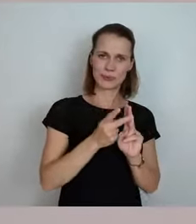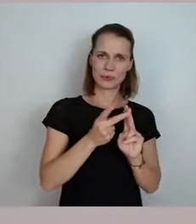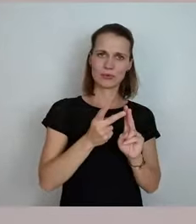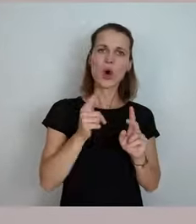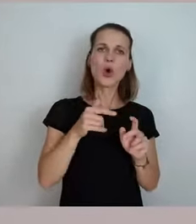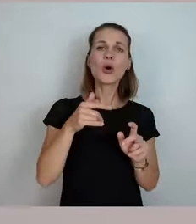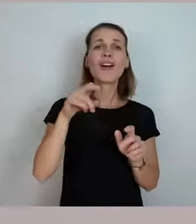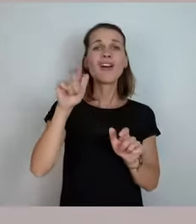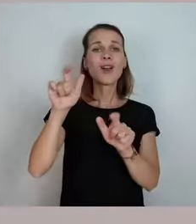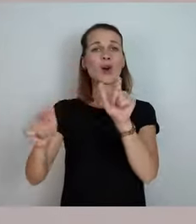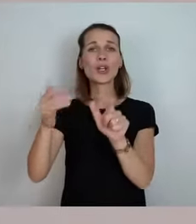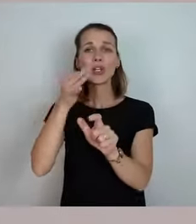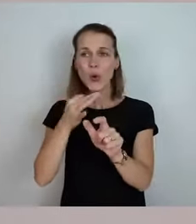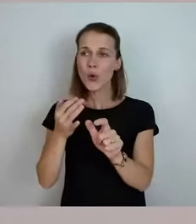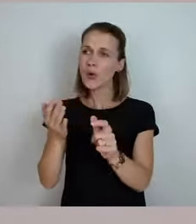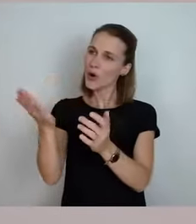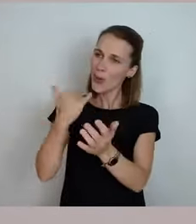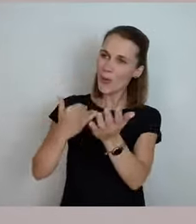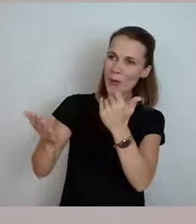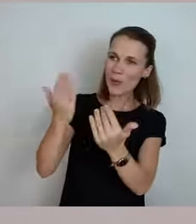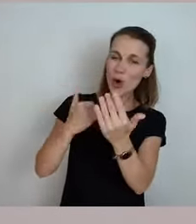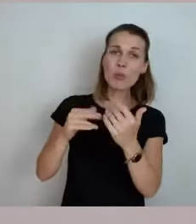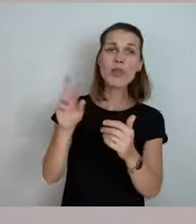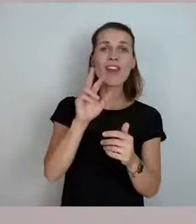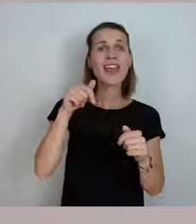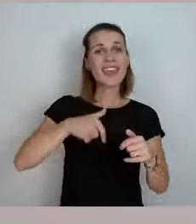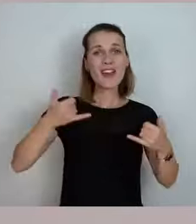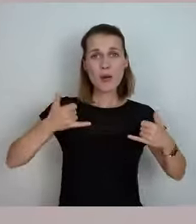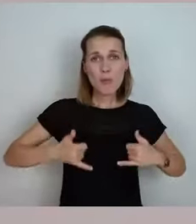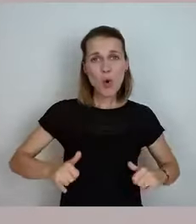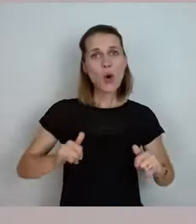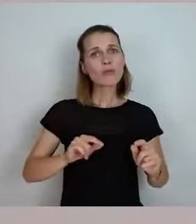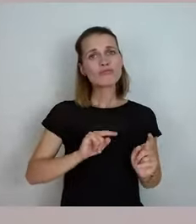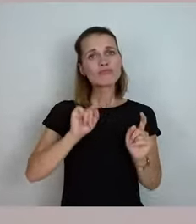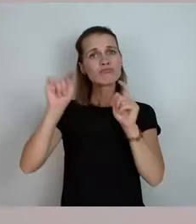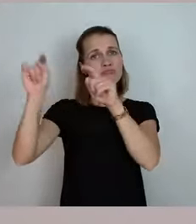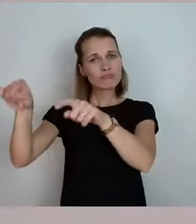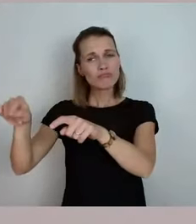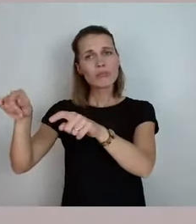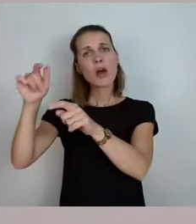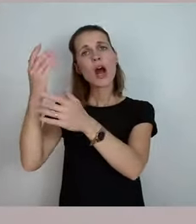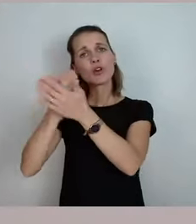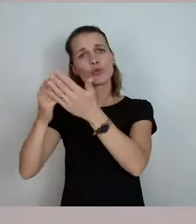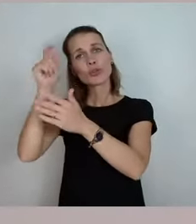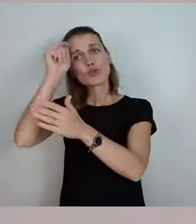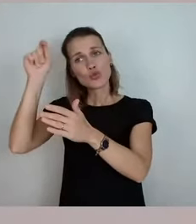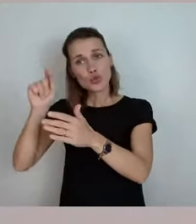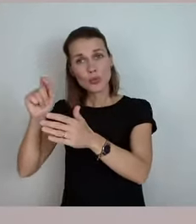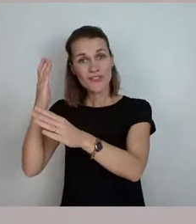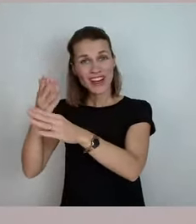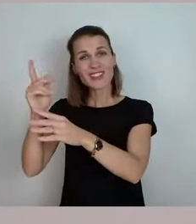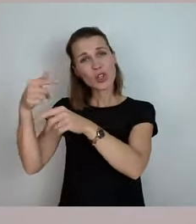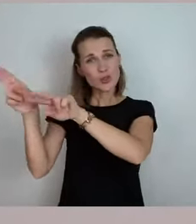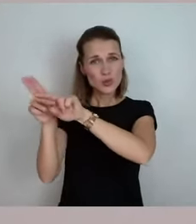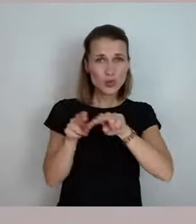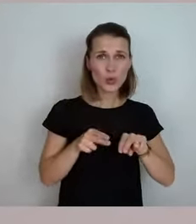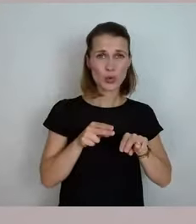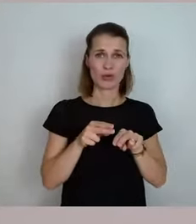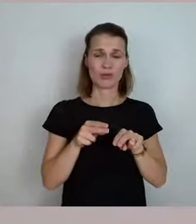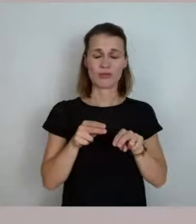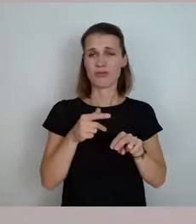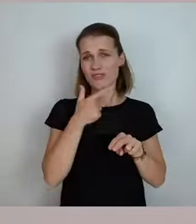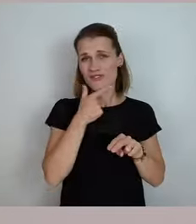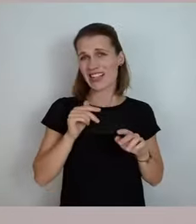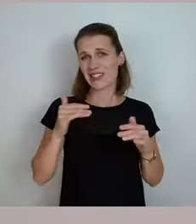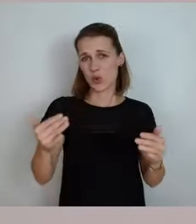hier sind, auch hier bleiben oder wiederkommen. Das haben wir mehr als verdient und diese Region ist so fantastisch. Das